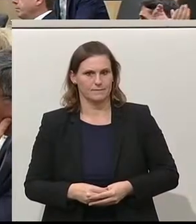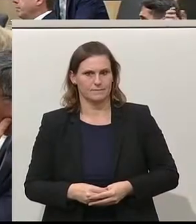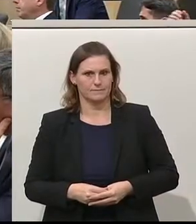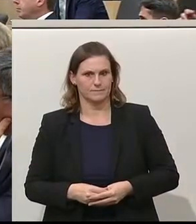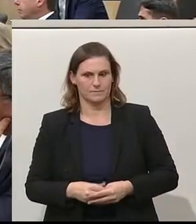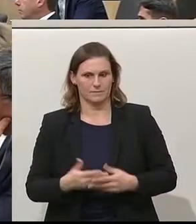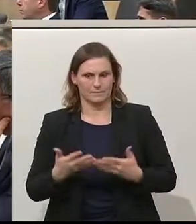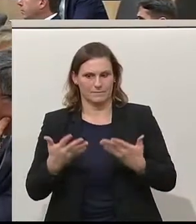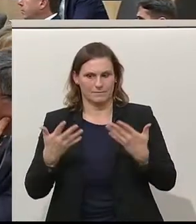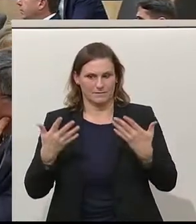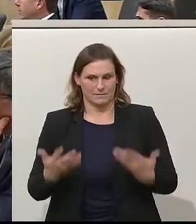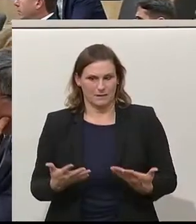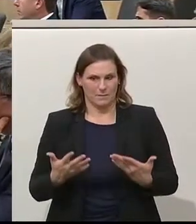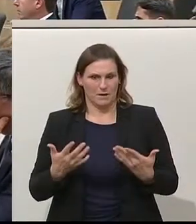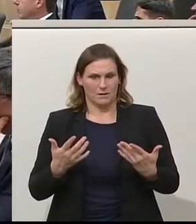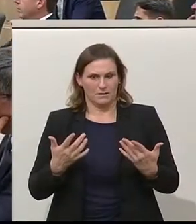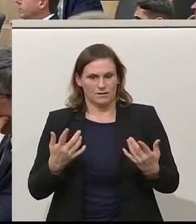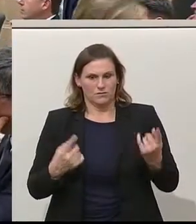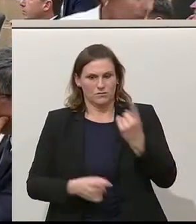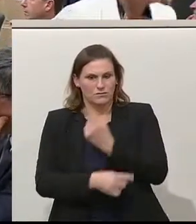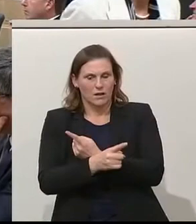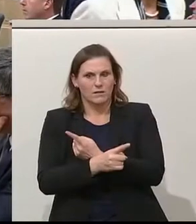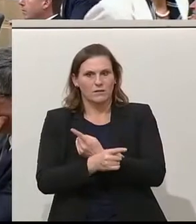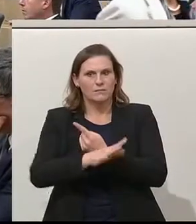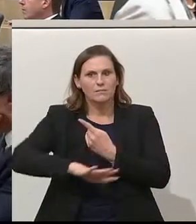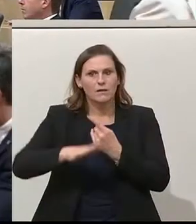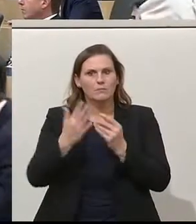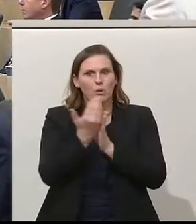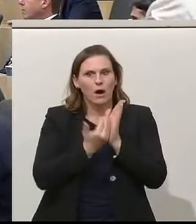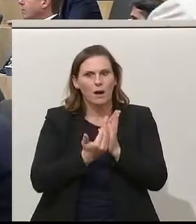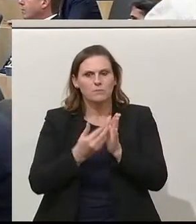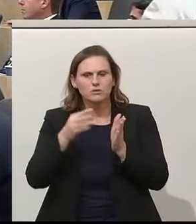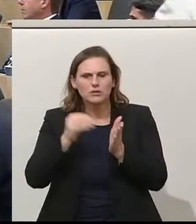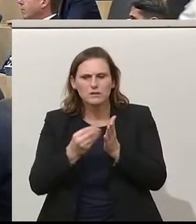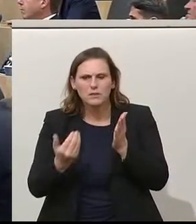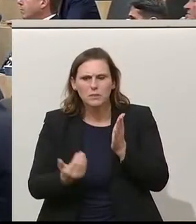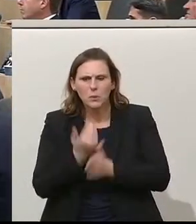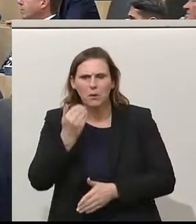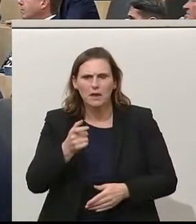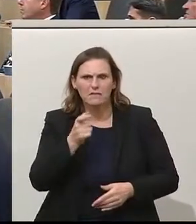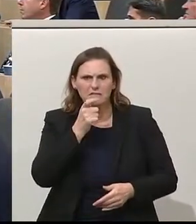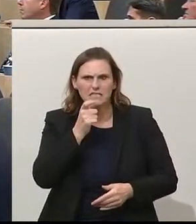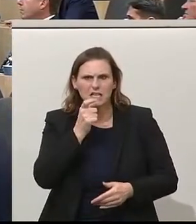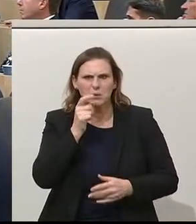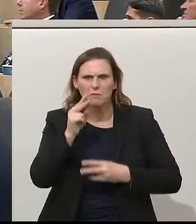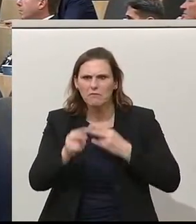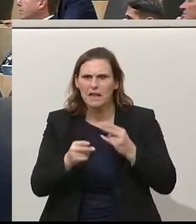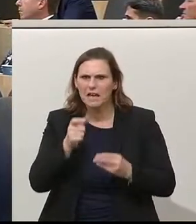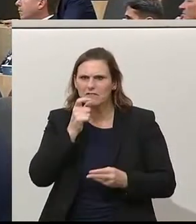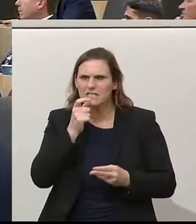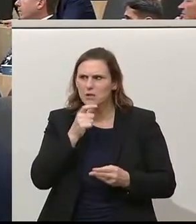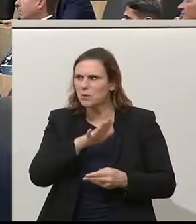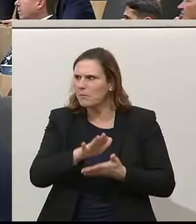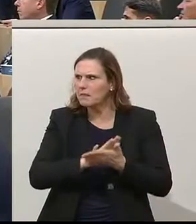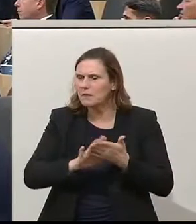Stattdessen finden sich im Programm im Bereich Pflege eine neue Versicherung, eine Pflegeversicherung. Niemand weiß, was diese